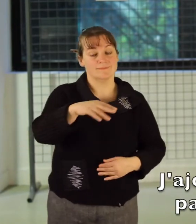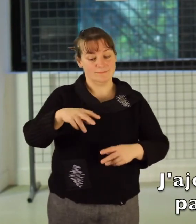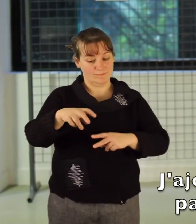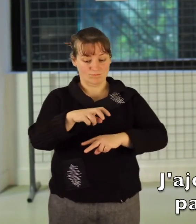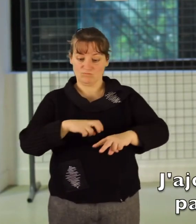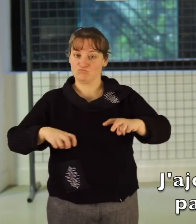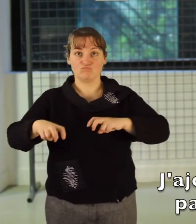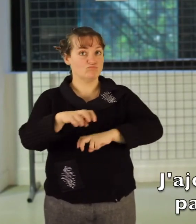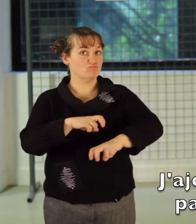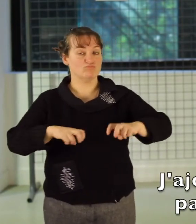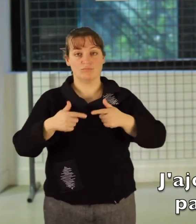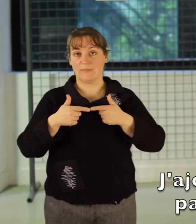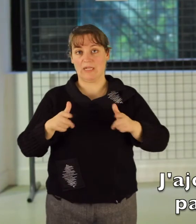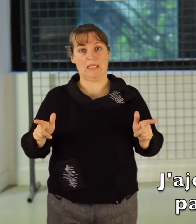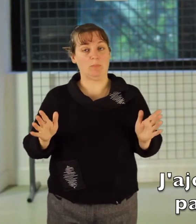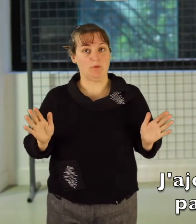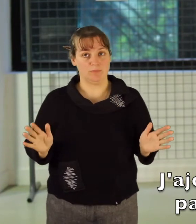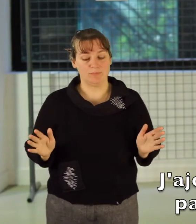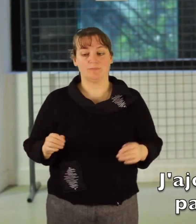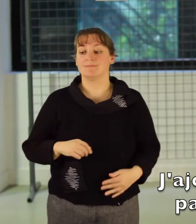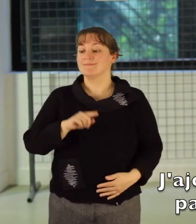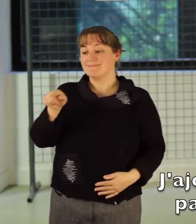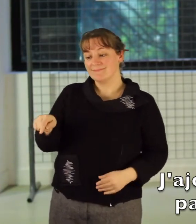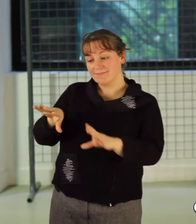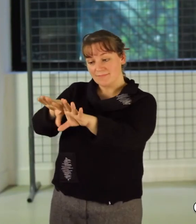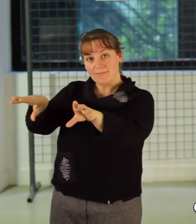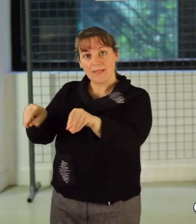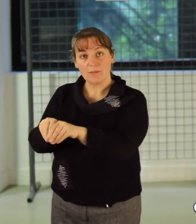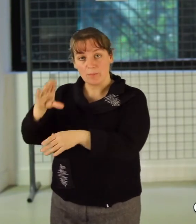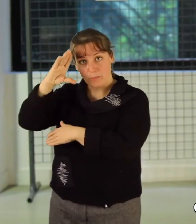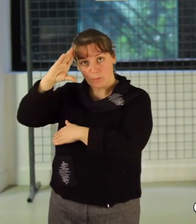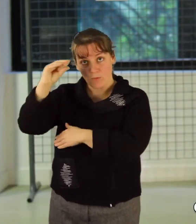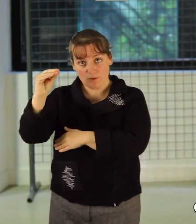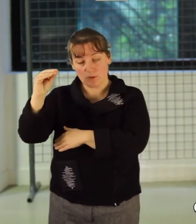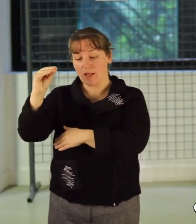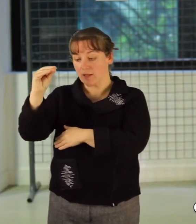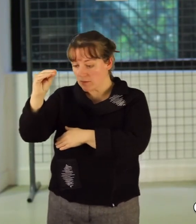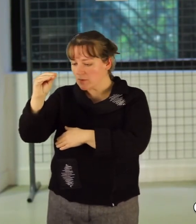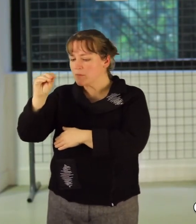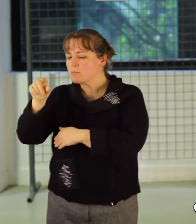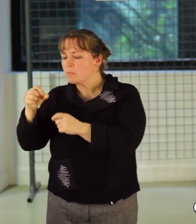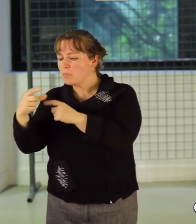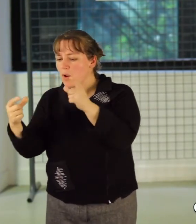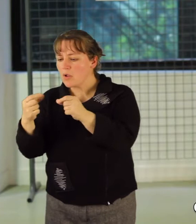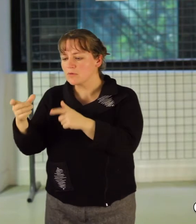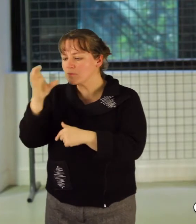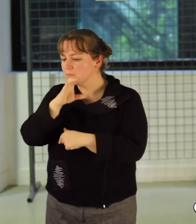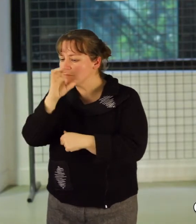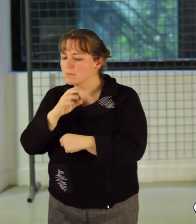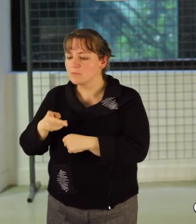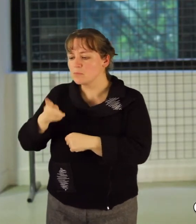visitable librement par le public mais que nous avons sur place une équipe de jardiniers, botanistes qui